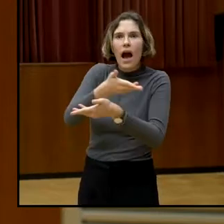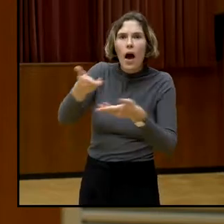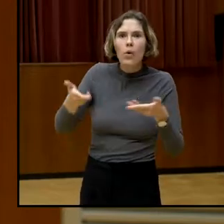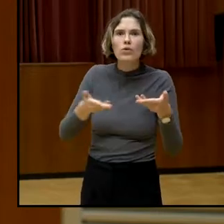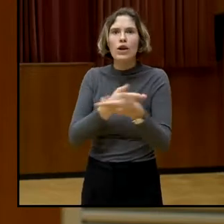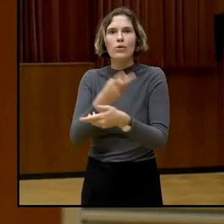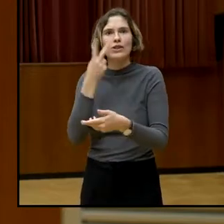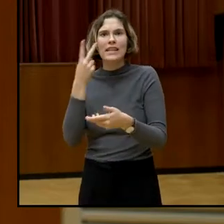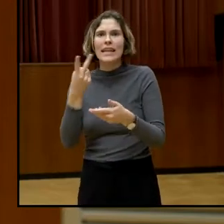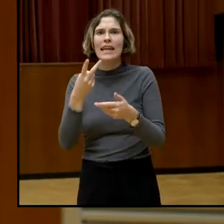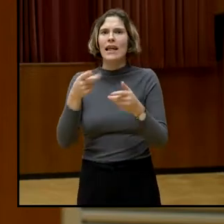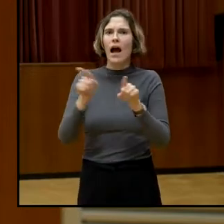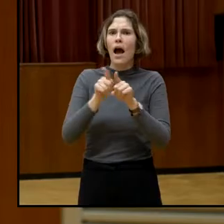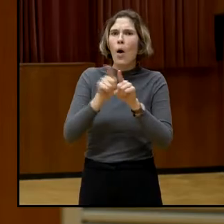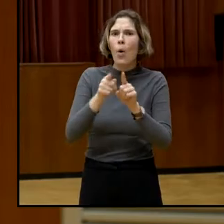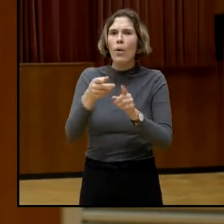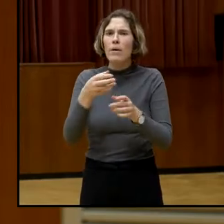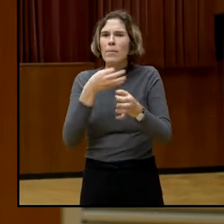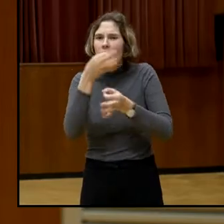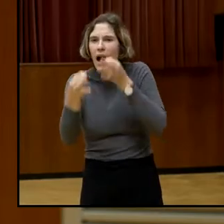die wir heute gesehen haben?